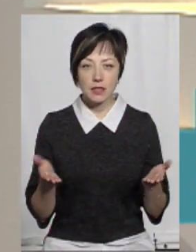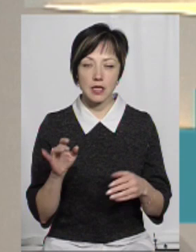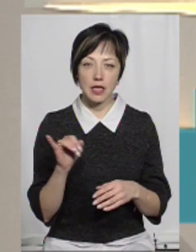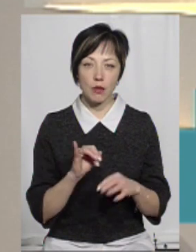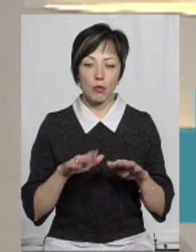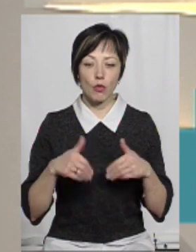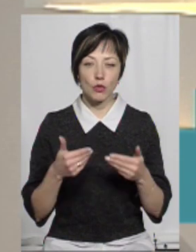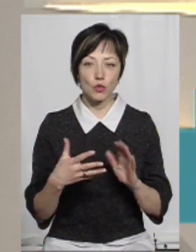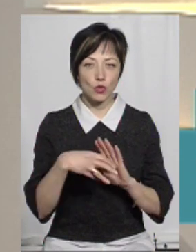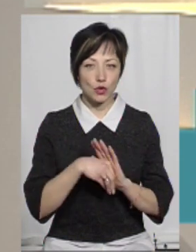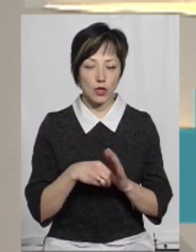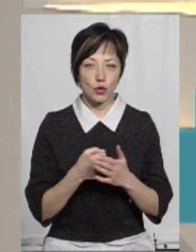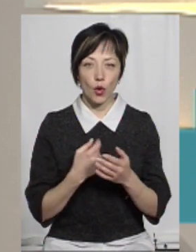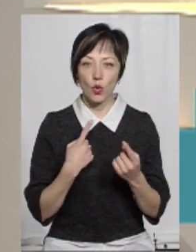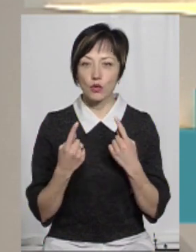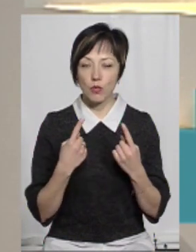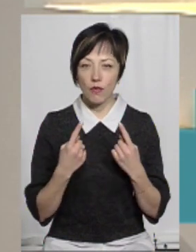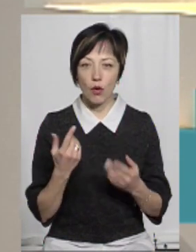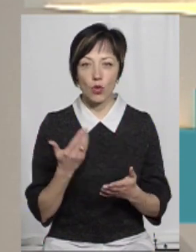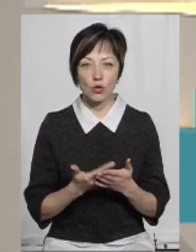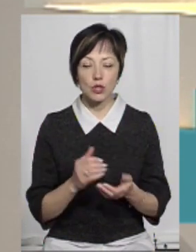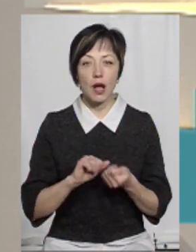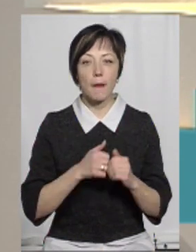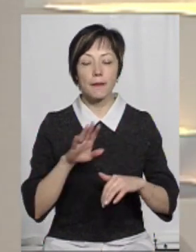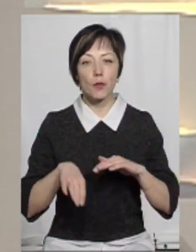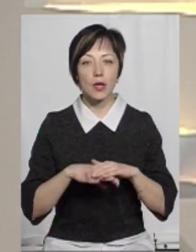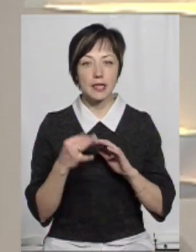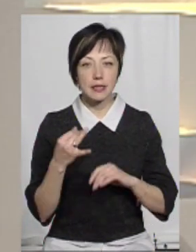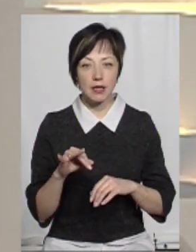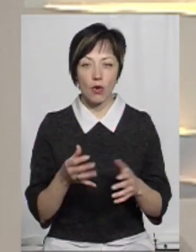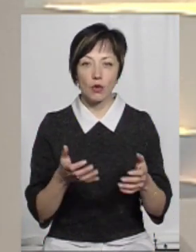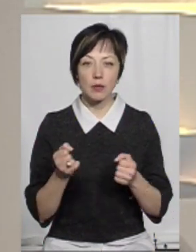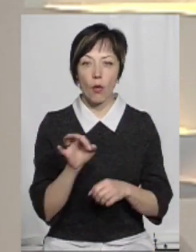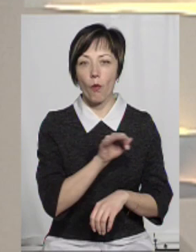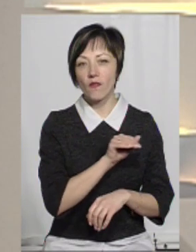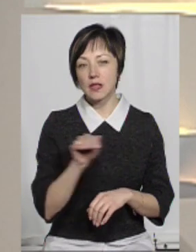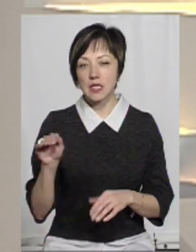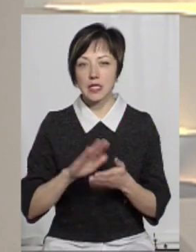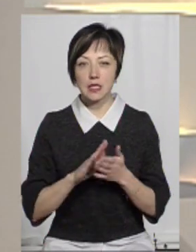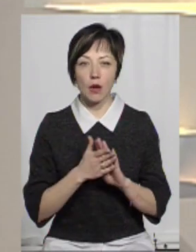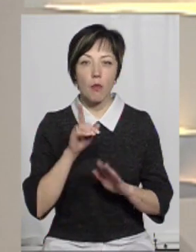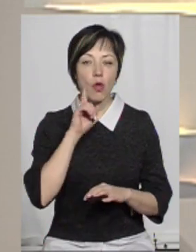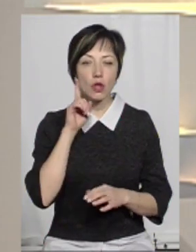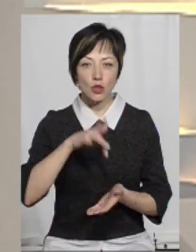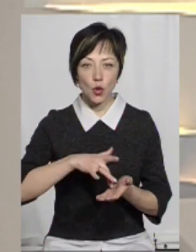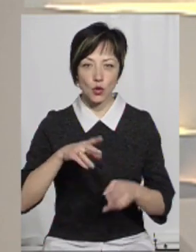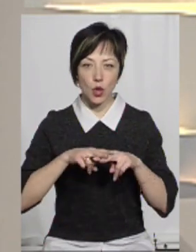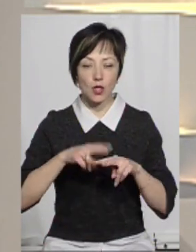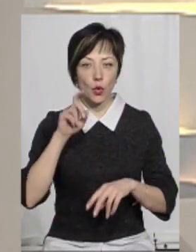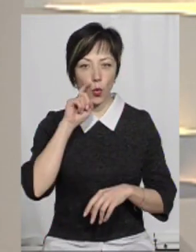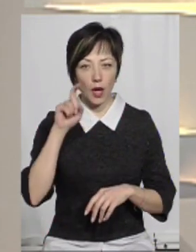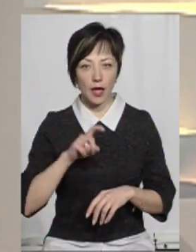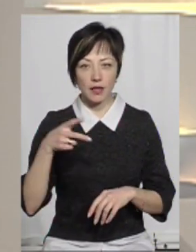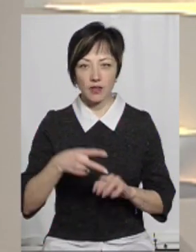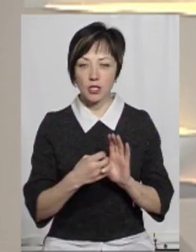і пропонуємо долучатися до розмови. Отож, Кам'янець-Подільський отримав офіційний статус молодіжної столиці України